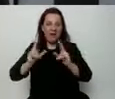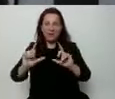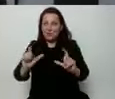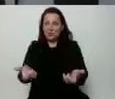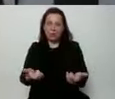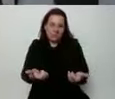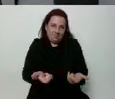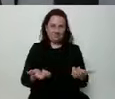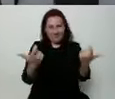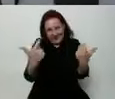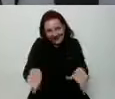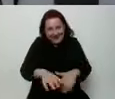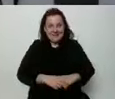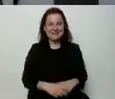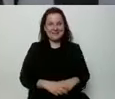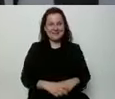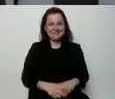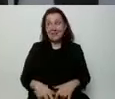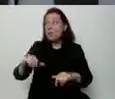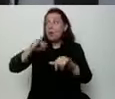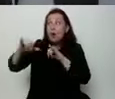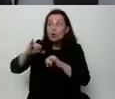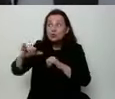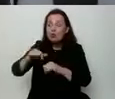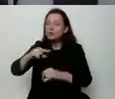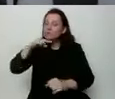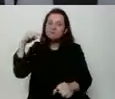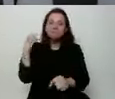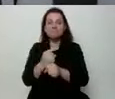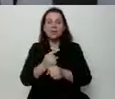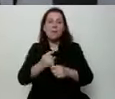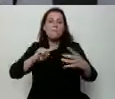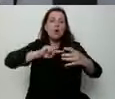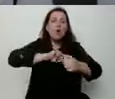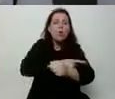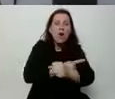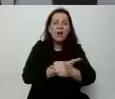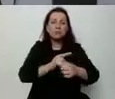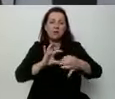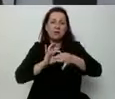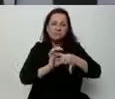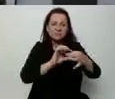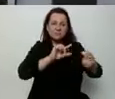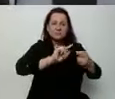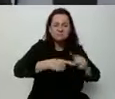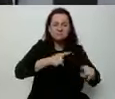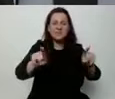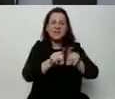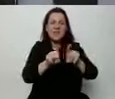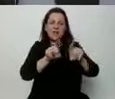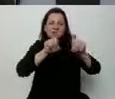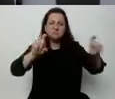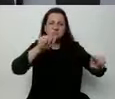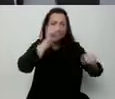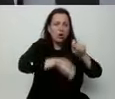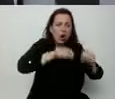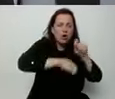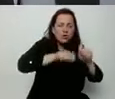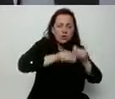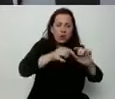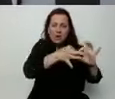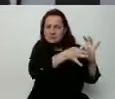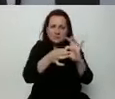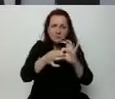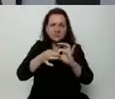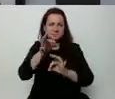że ten rząd postanowił upolitycznić prokuraturę i wszystkie instytucje kontrolne. Dlatego ja jasno zapowiadam.